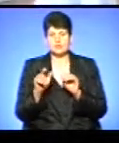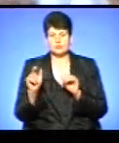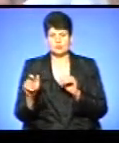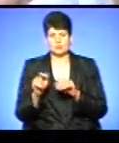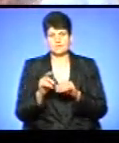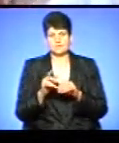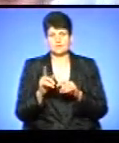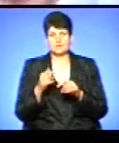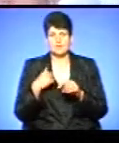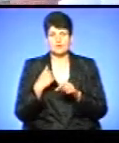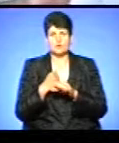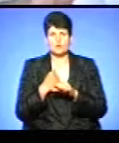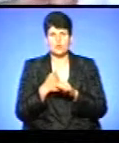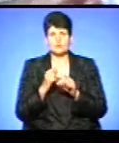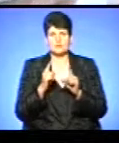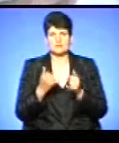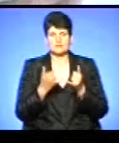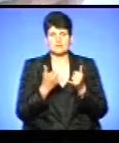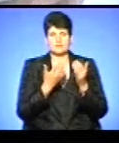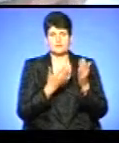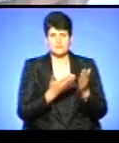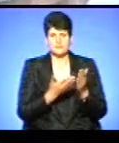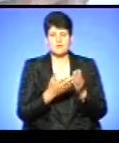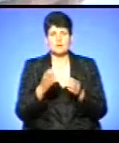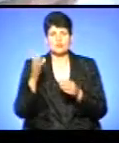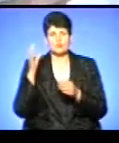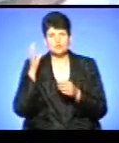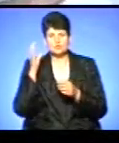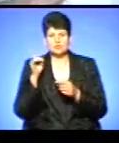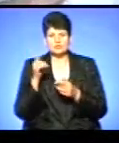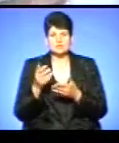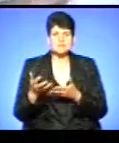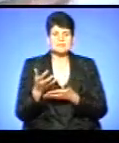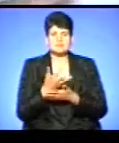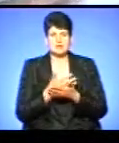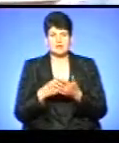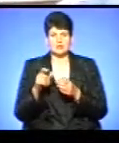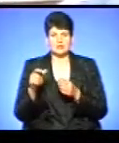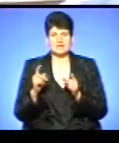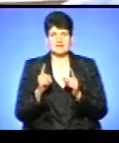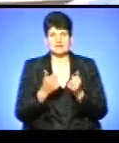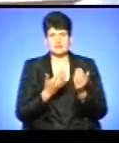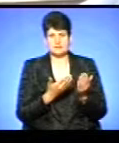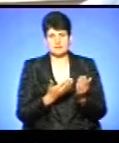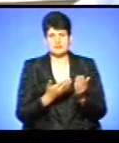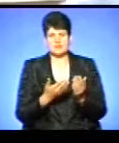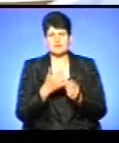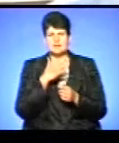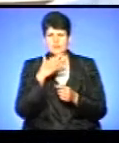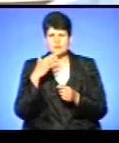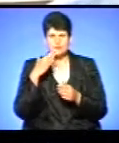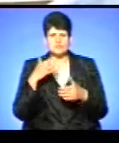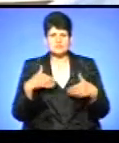добрі, ми робимо «Фаворит-2» тільки для вас. Значить, мене, щоб зібрати людей тільки для вас. На неодноразові